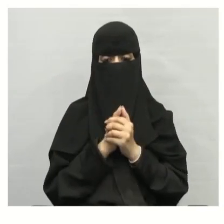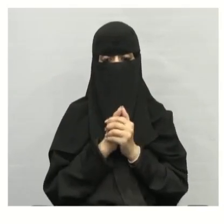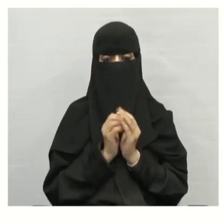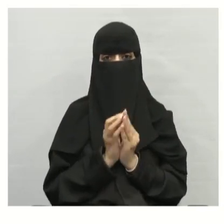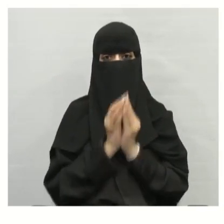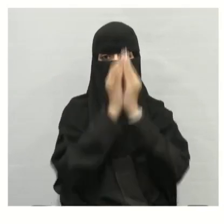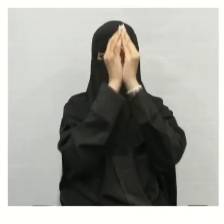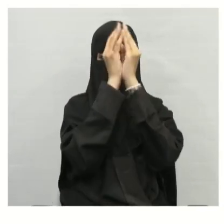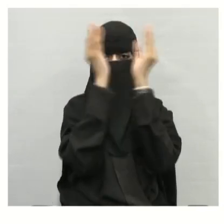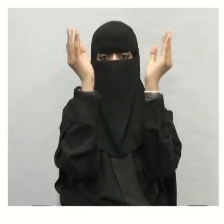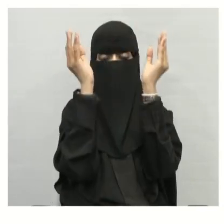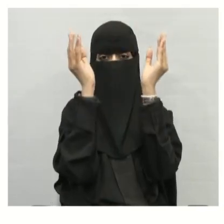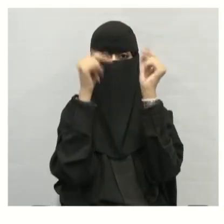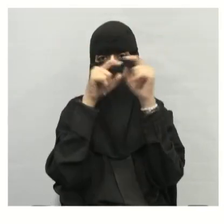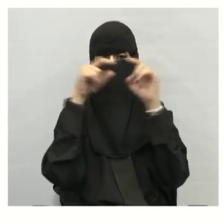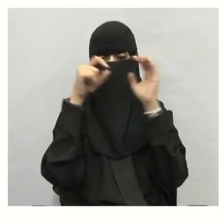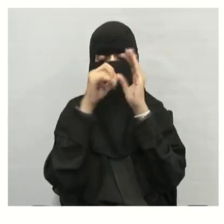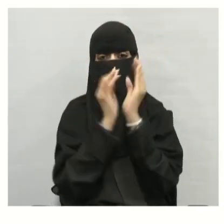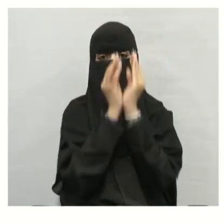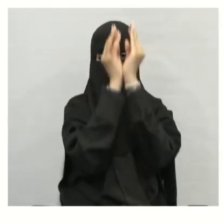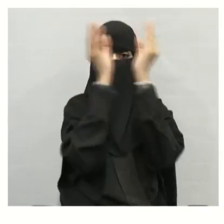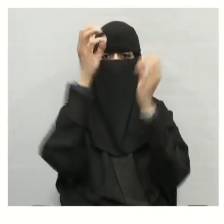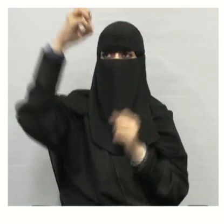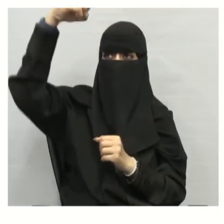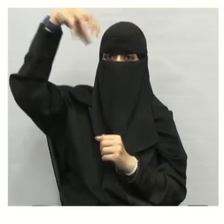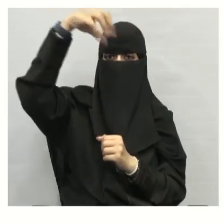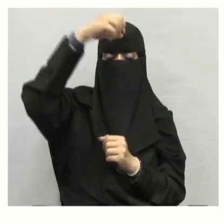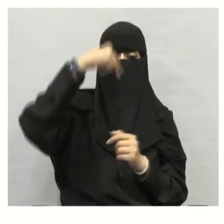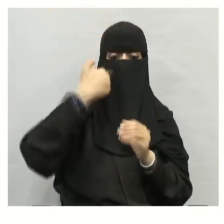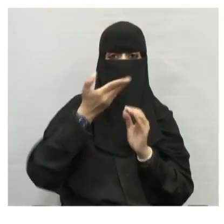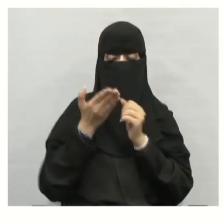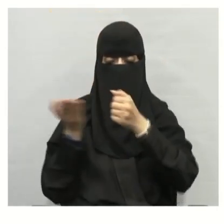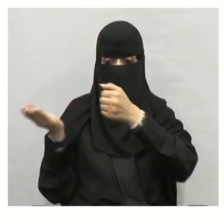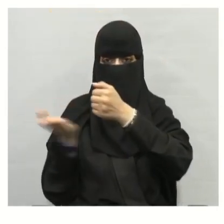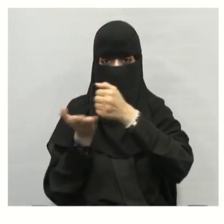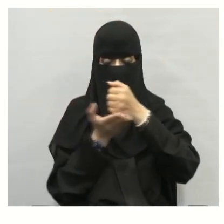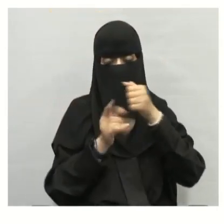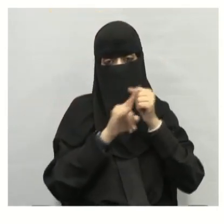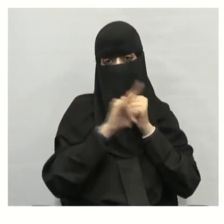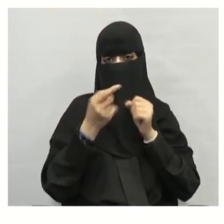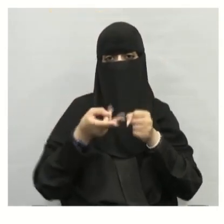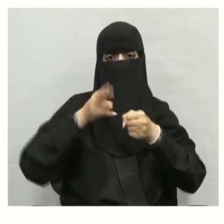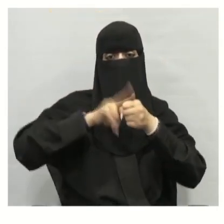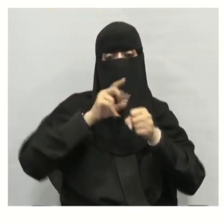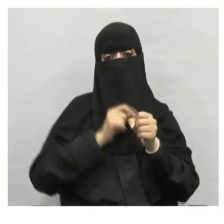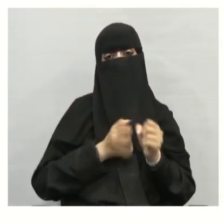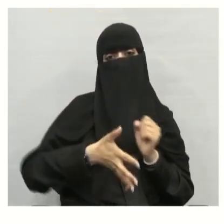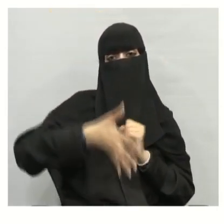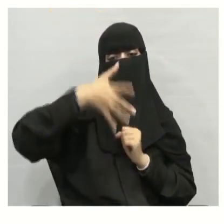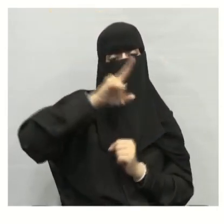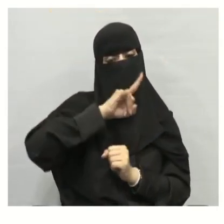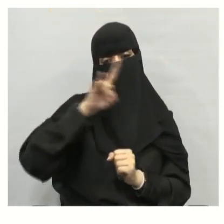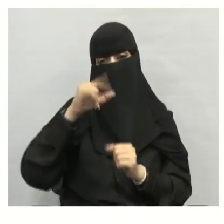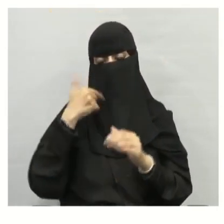ننتقل للآن إلى الدرس الثاني الغابات المطيرة عندما تقطع أشجارها لا تنمو مرة أخرى